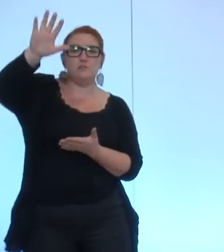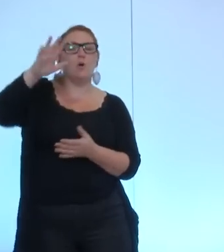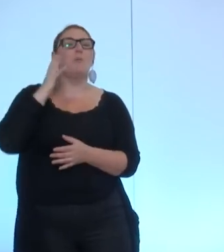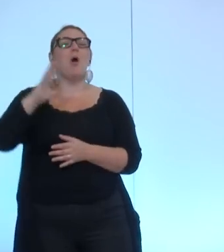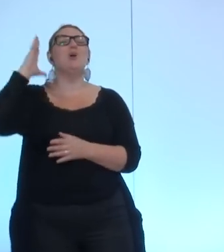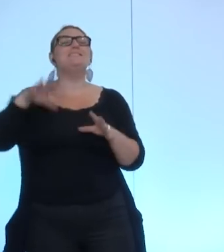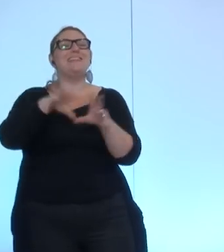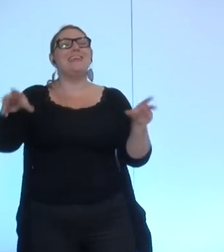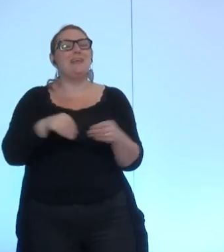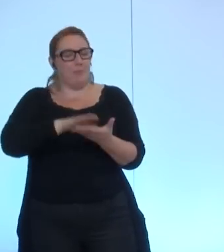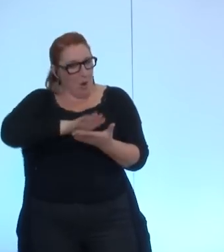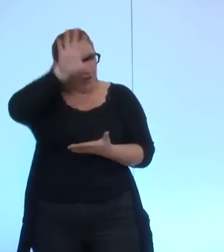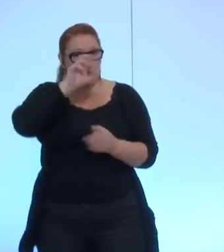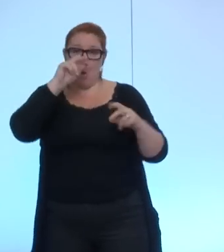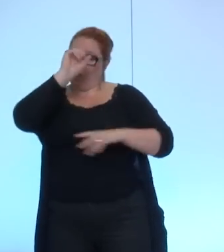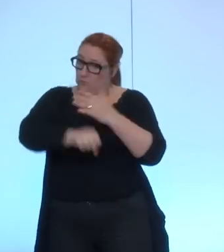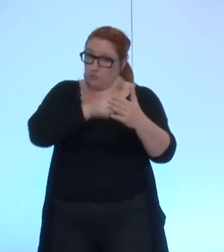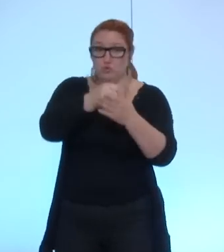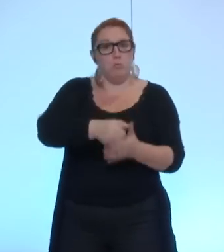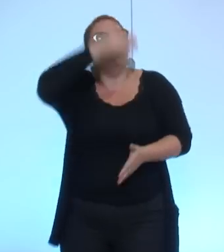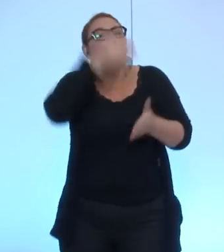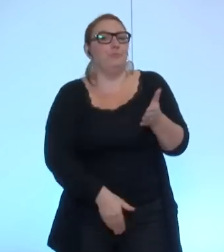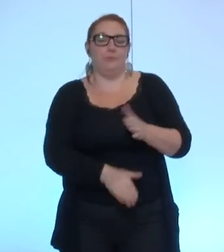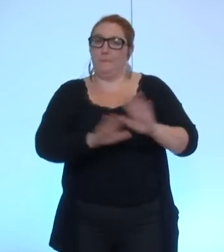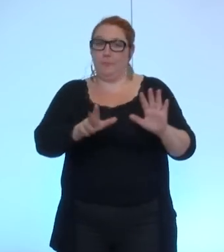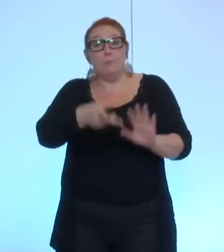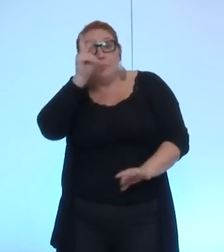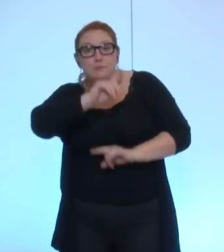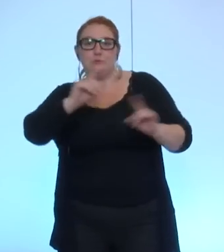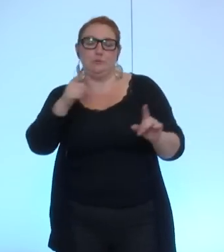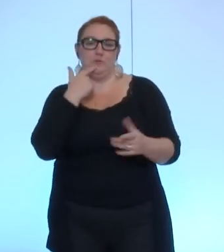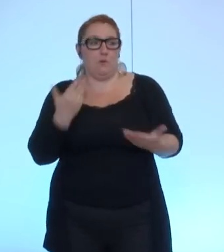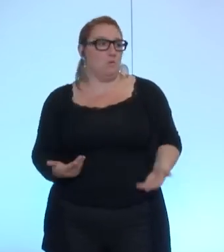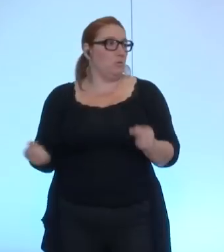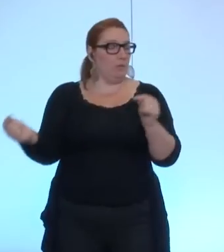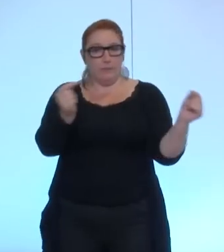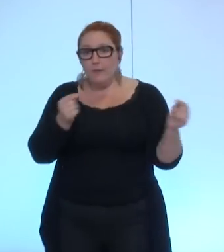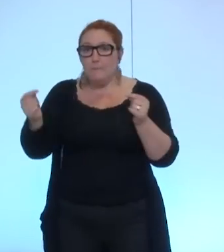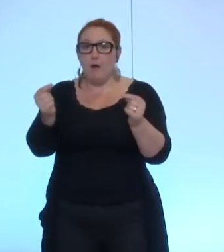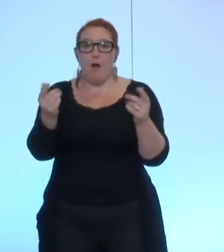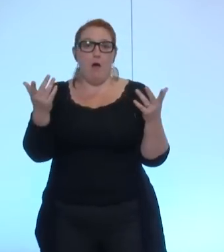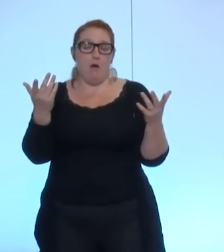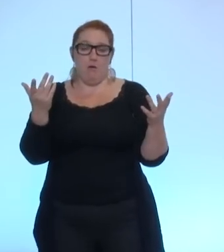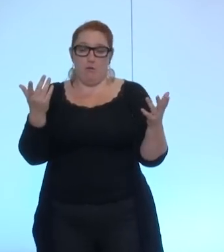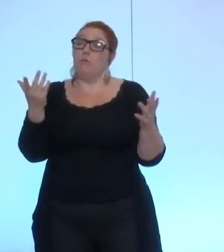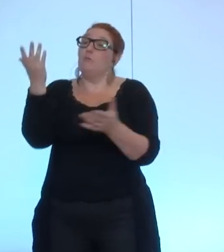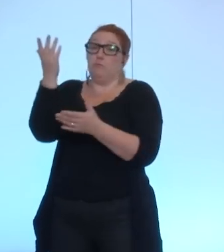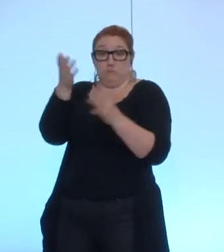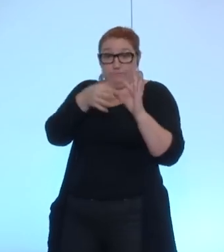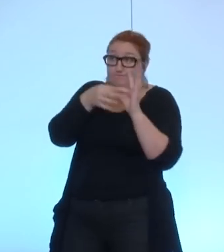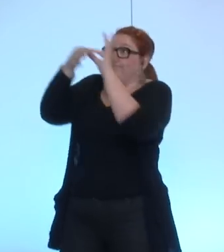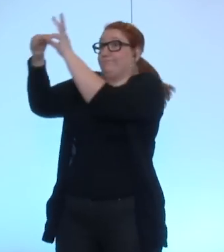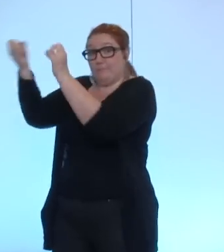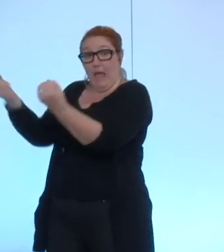'ancienne équipe et que nous n'irons pas au-delà voilà donc le débat aujourd'hui s'installe comme cela à la métropole